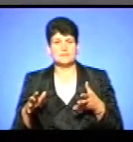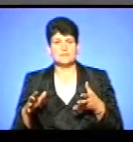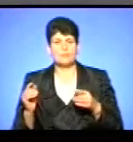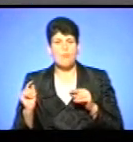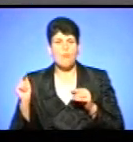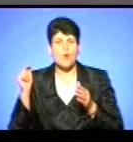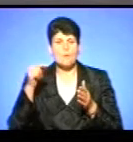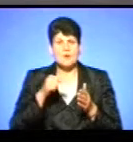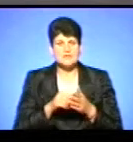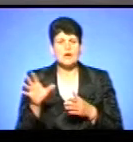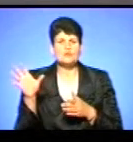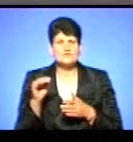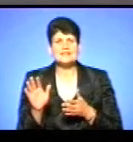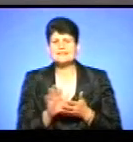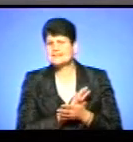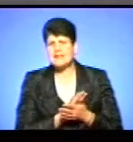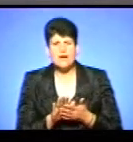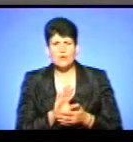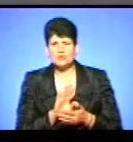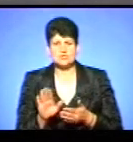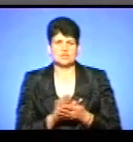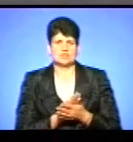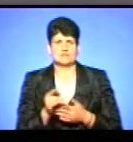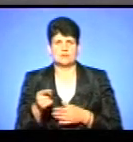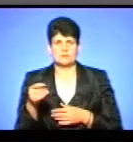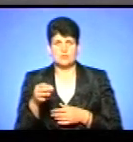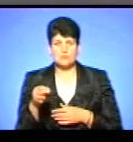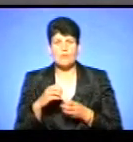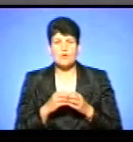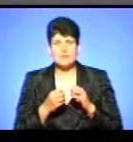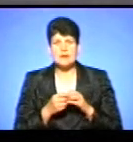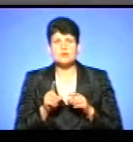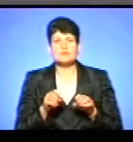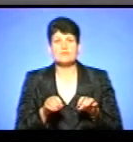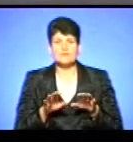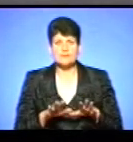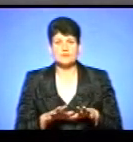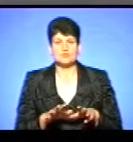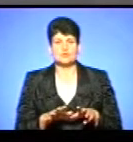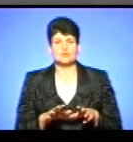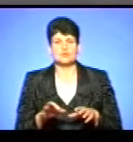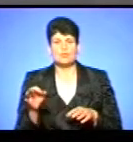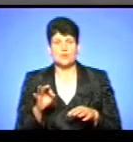попадають всі неочищеними в Тернопільський став. І проблема, щоб вирішити, щоб у нас там не цвів.